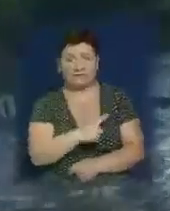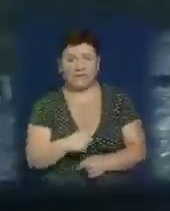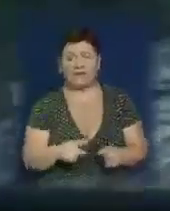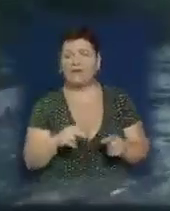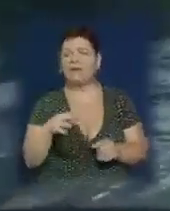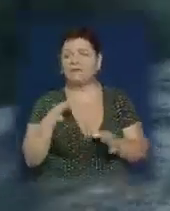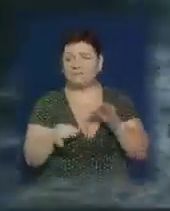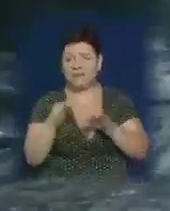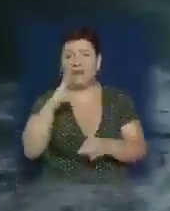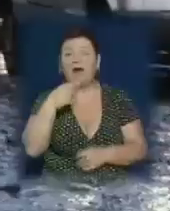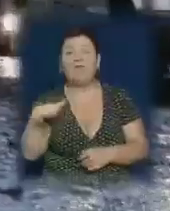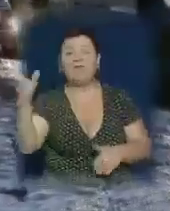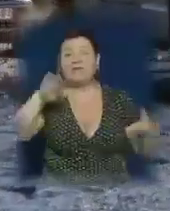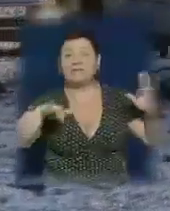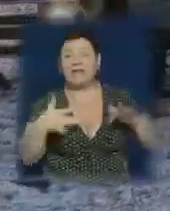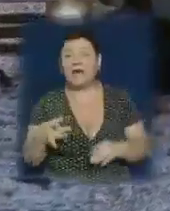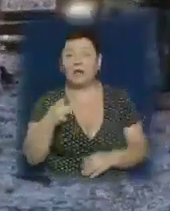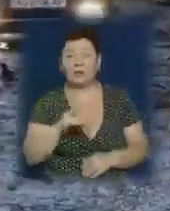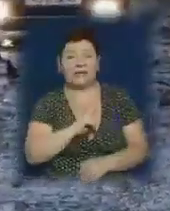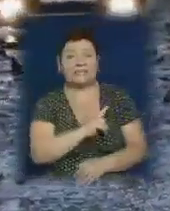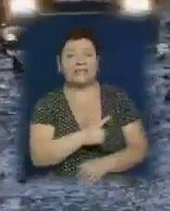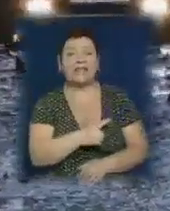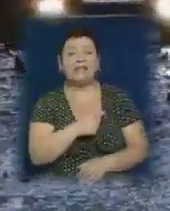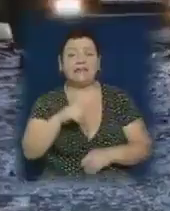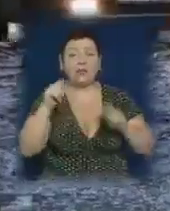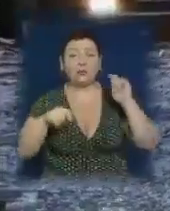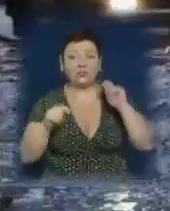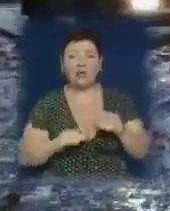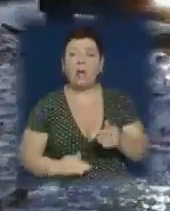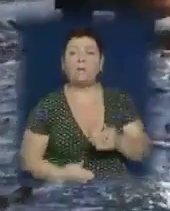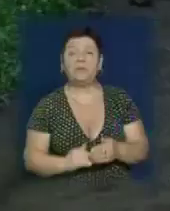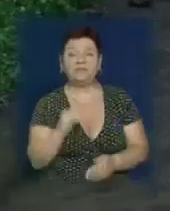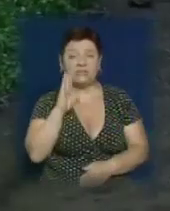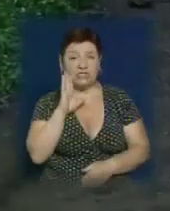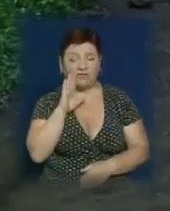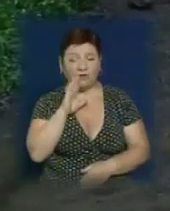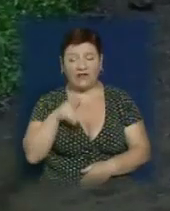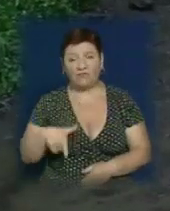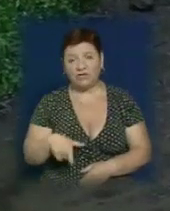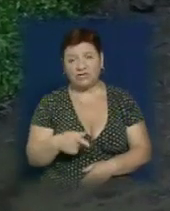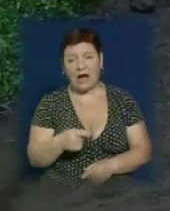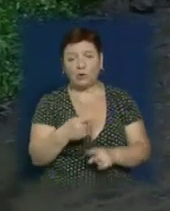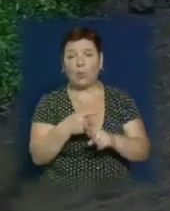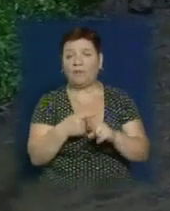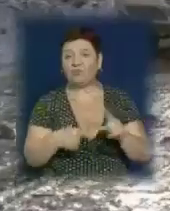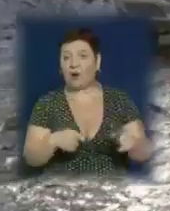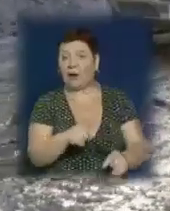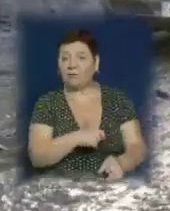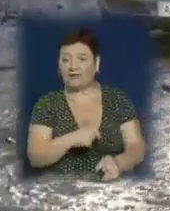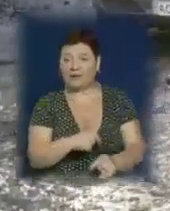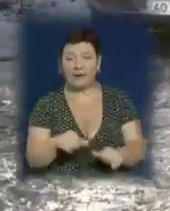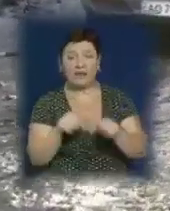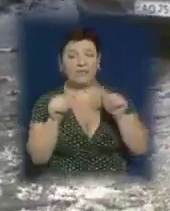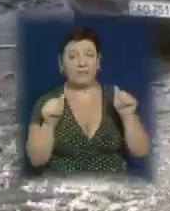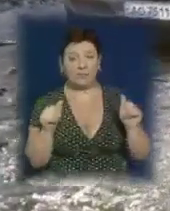гідрометеоцентрі. В гірських районах через сильні зливи можливе підвищення рівня води у річках до півтора метри та поформування